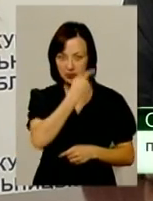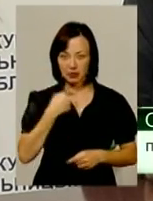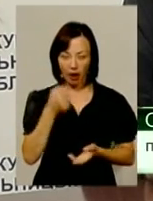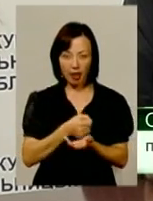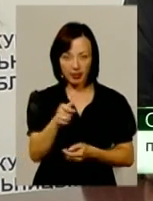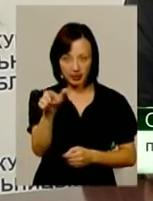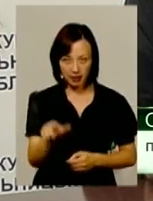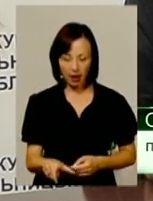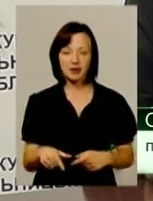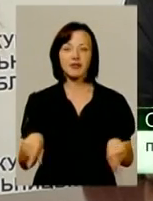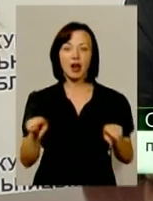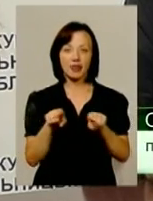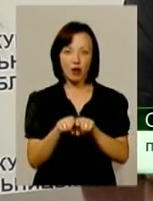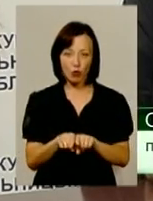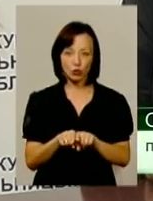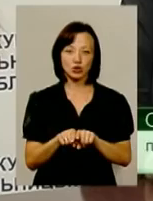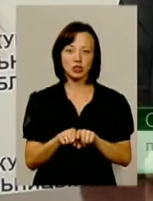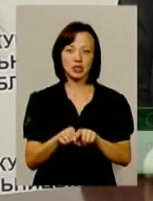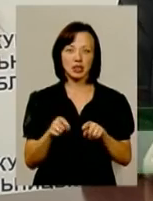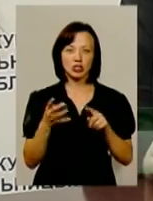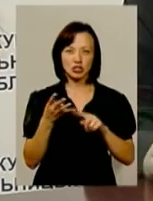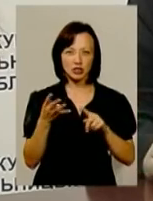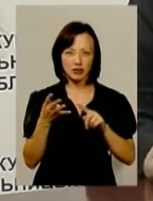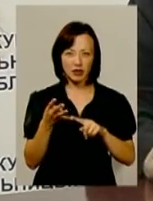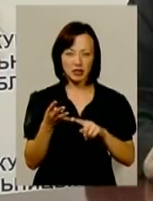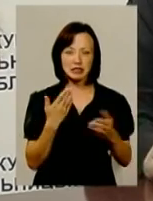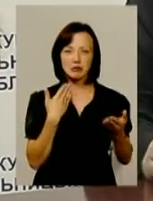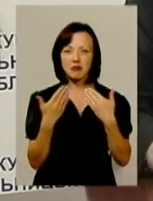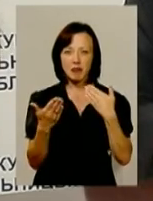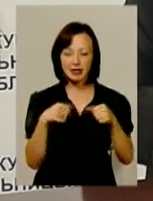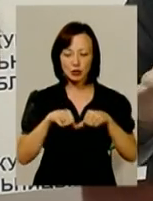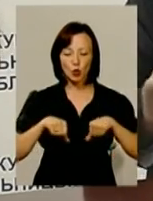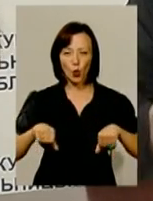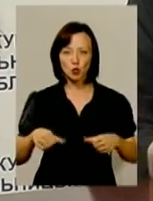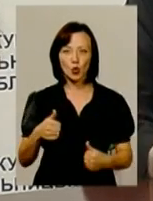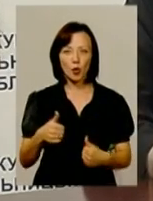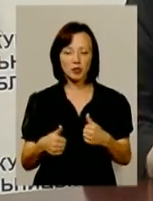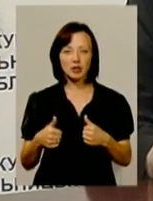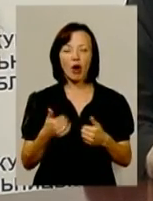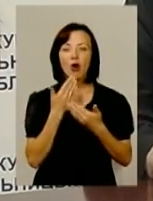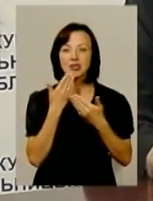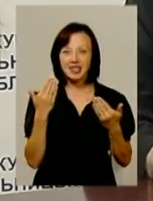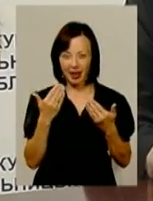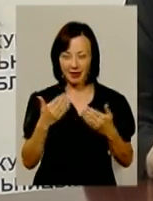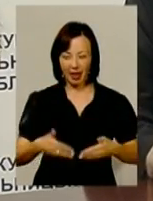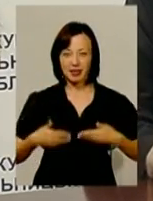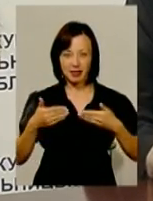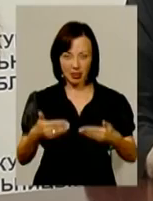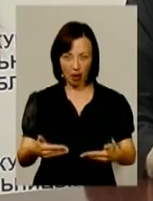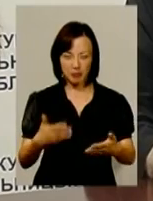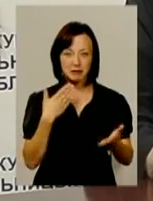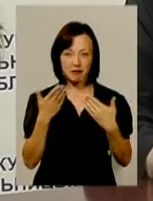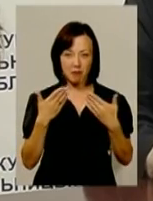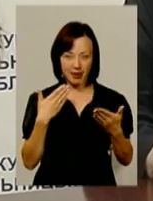співбесіда з конкурсною комісією. Варто зазначити, що четвертий, як би останній етап конкурсу,